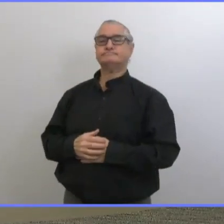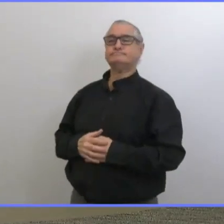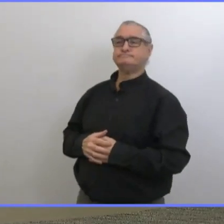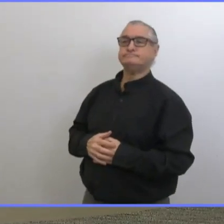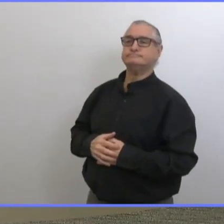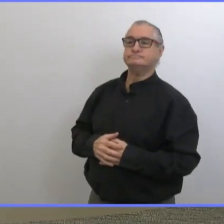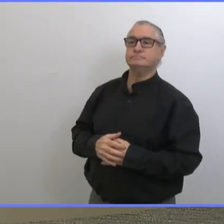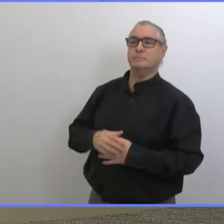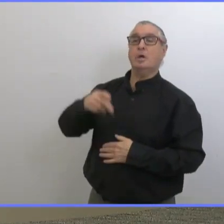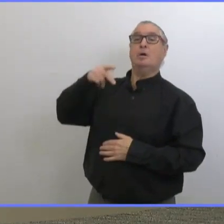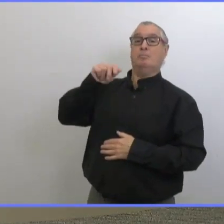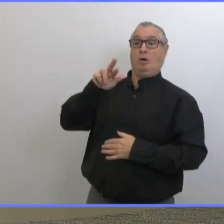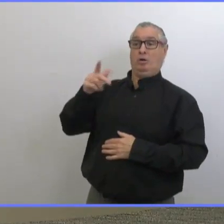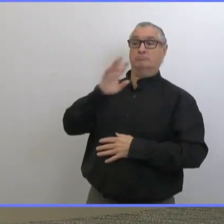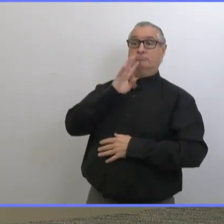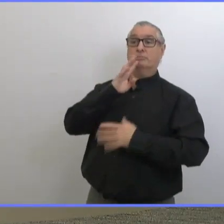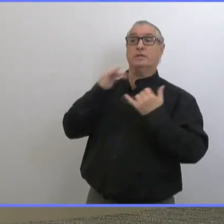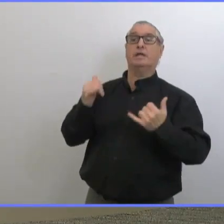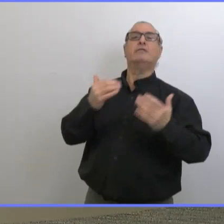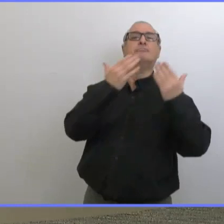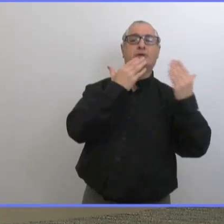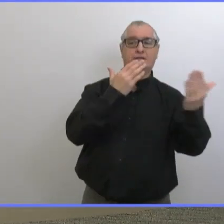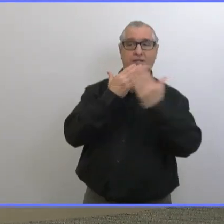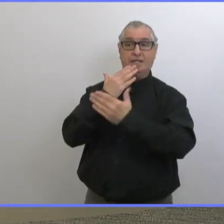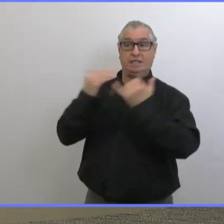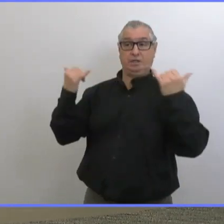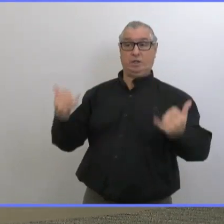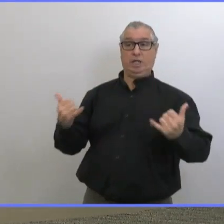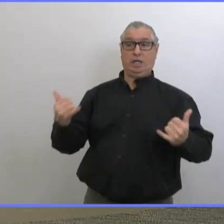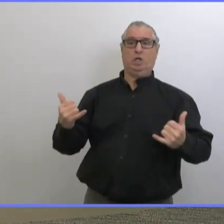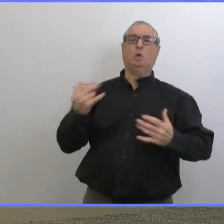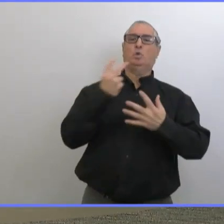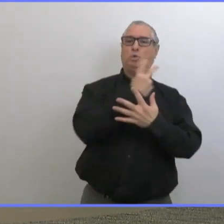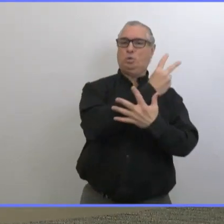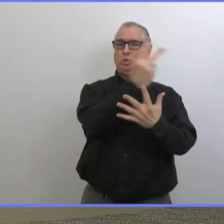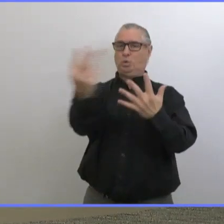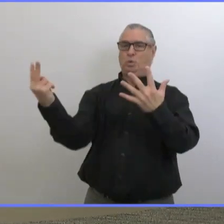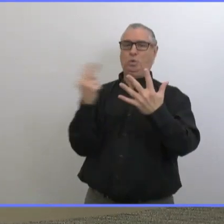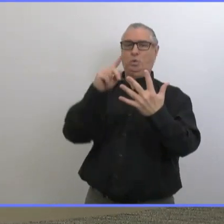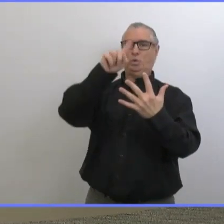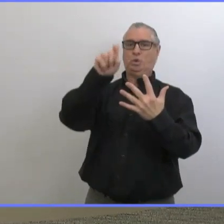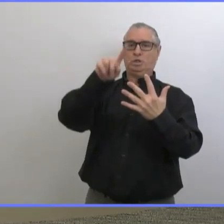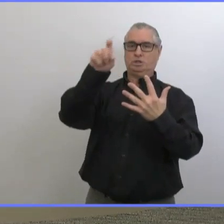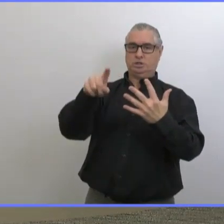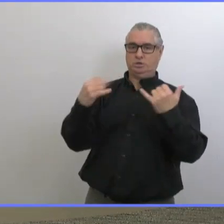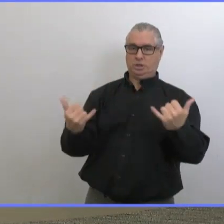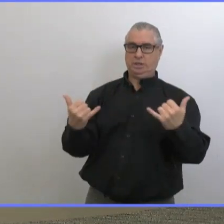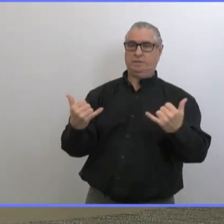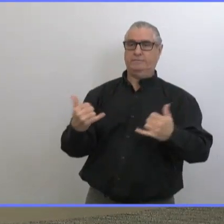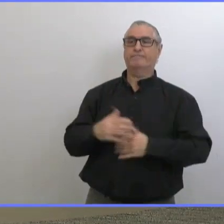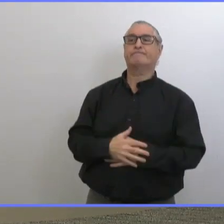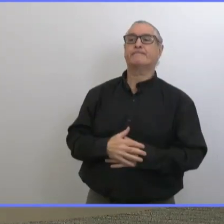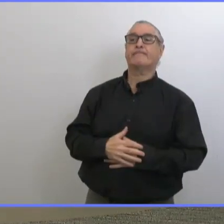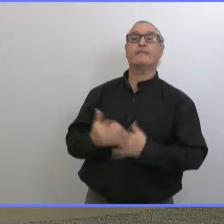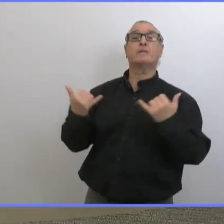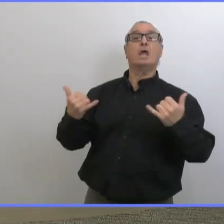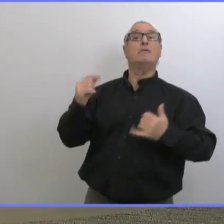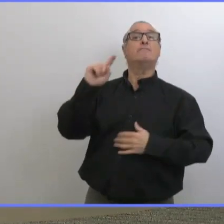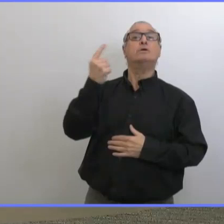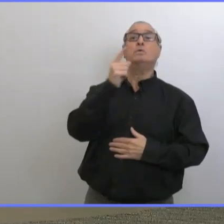journalistes en ligne. Vous avez une question préliminaire et une question de suivi. Pour commencer,